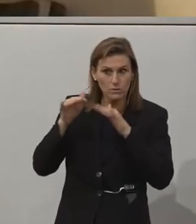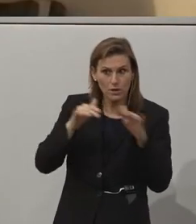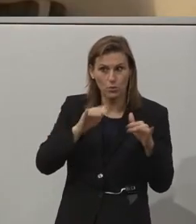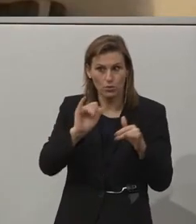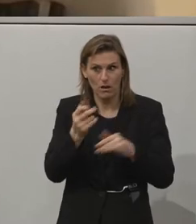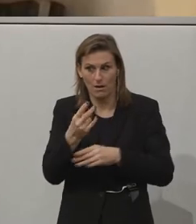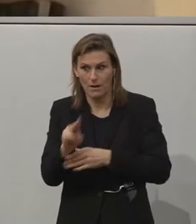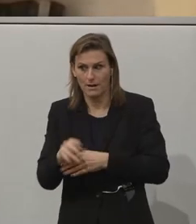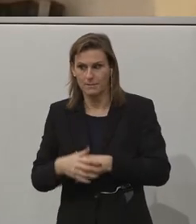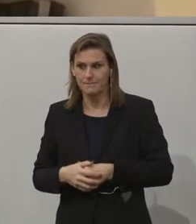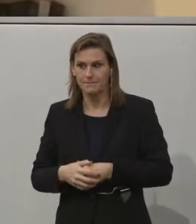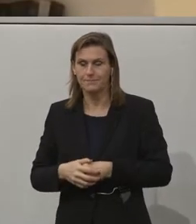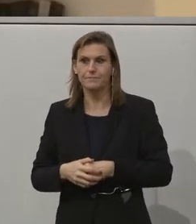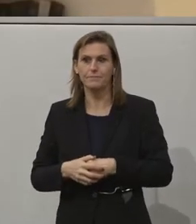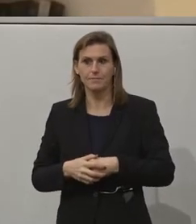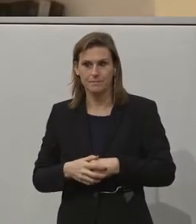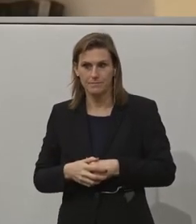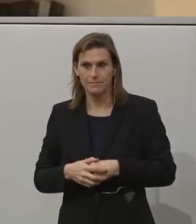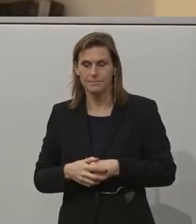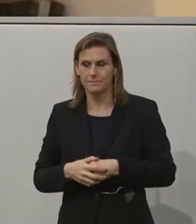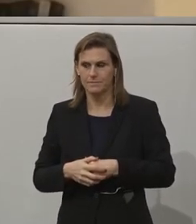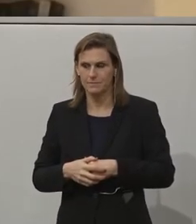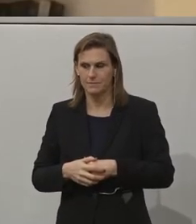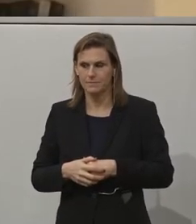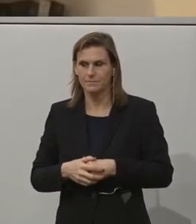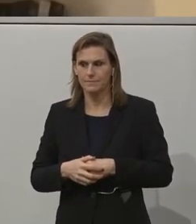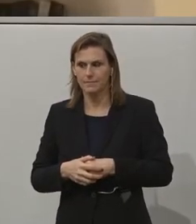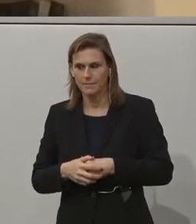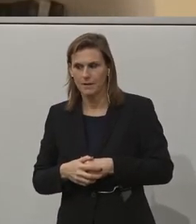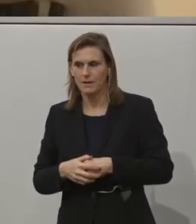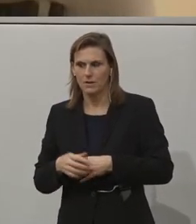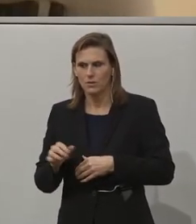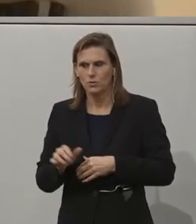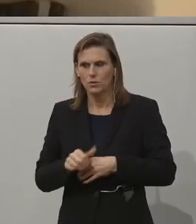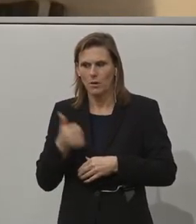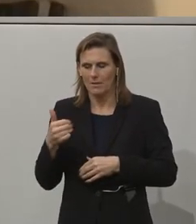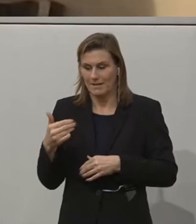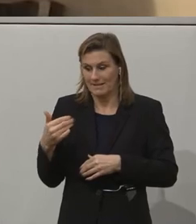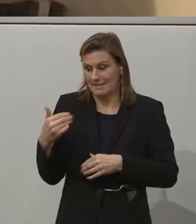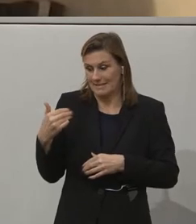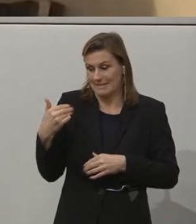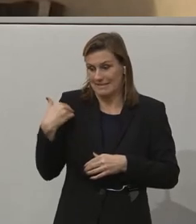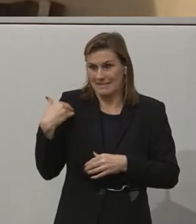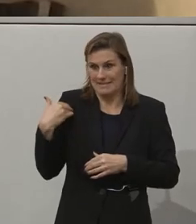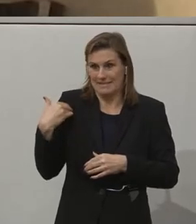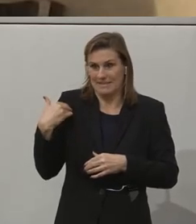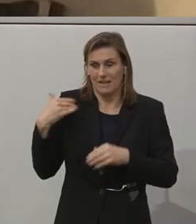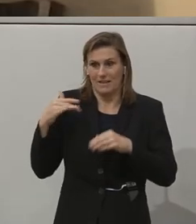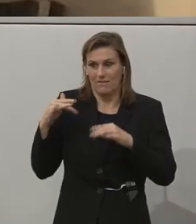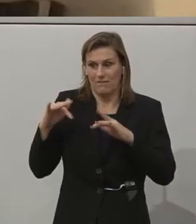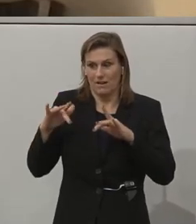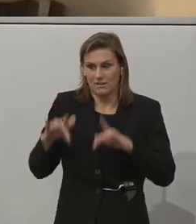Thank you. I think in the short term, we should be wary